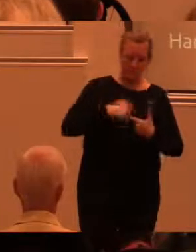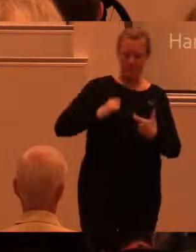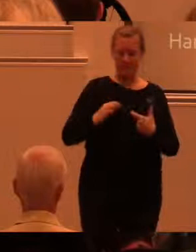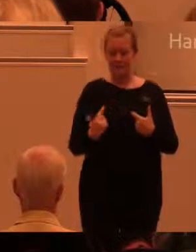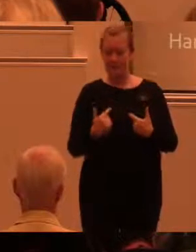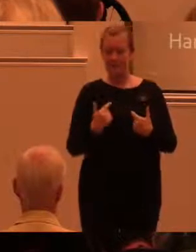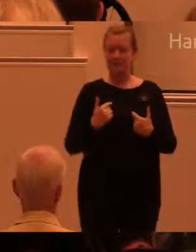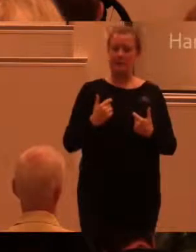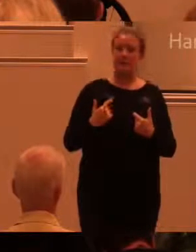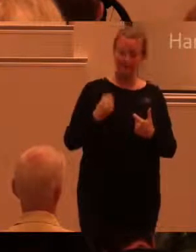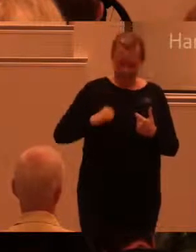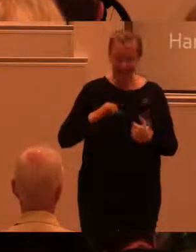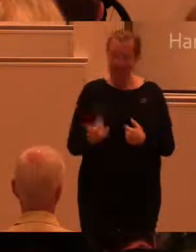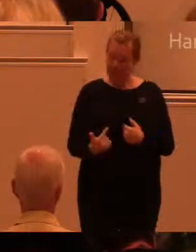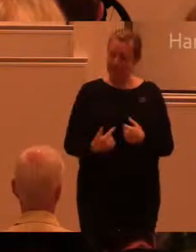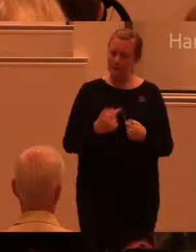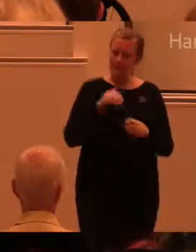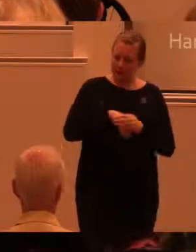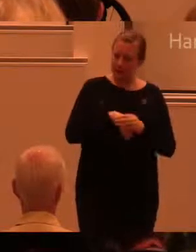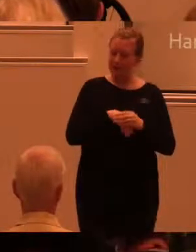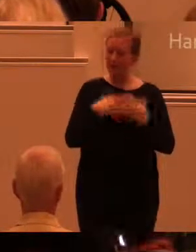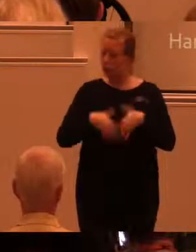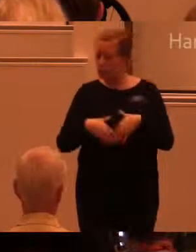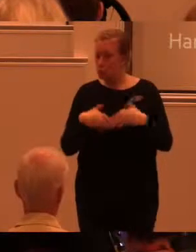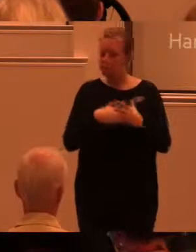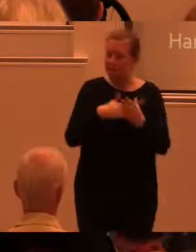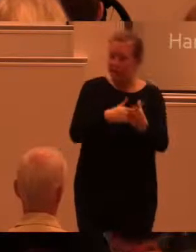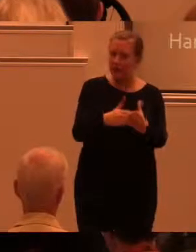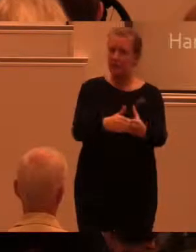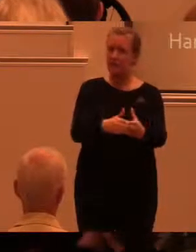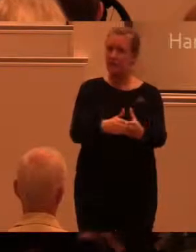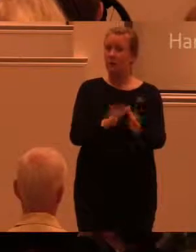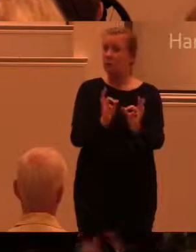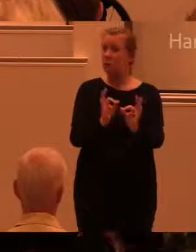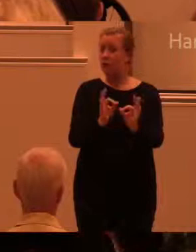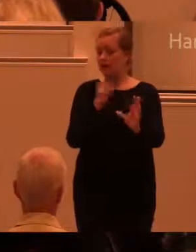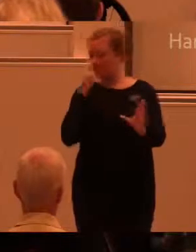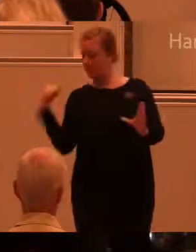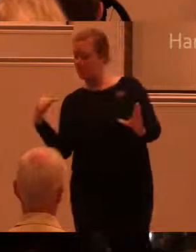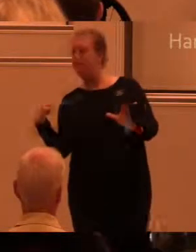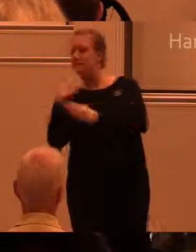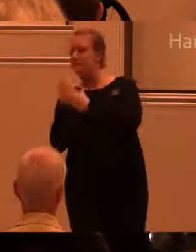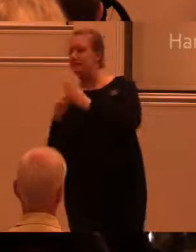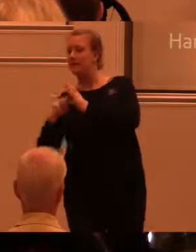tillgänglighet och liknande. funktionshinder och så vidare. Utifrån ett design och ett teknikperspektiv.